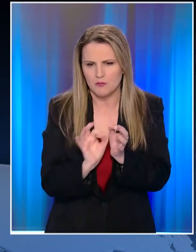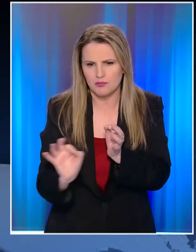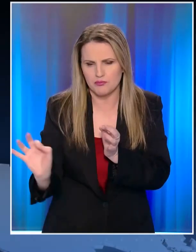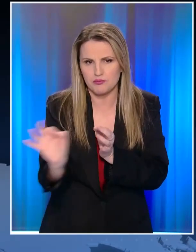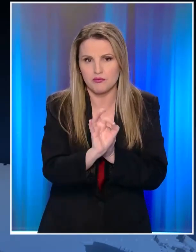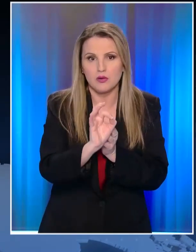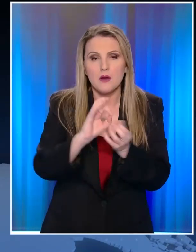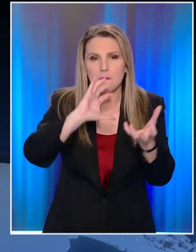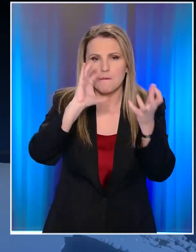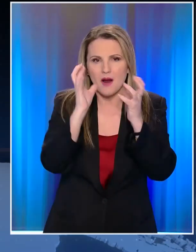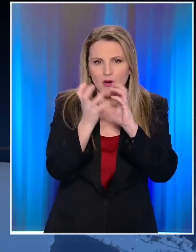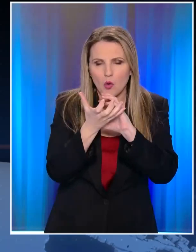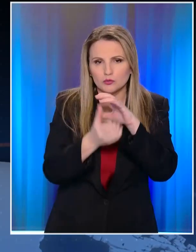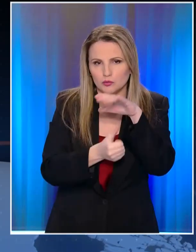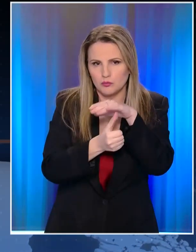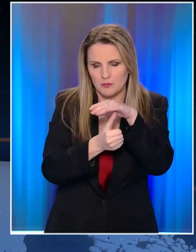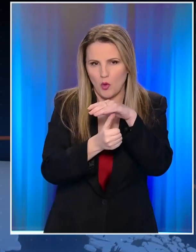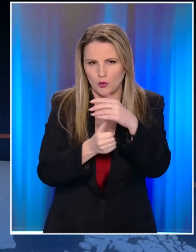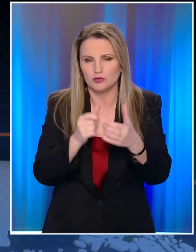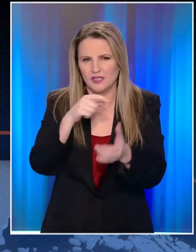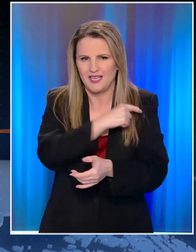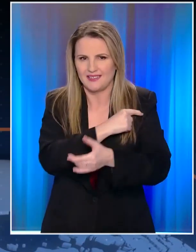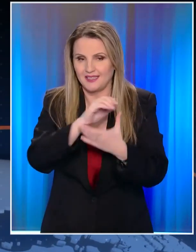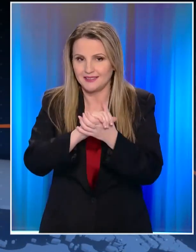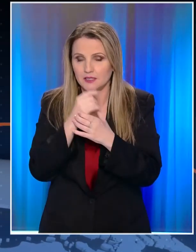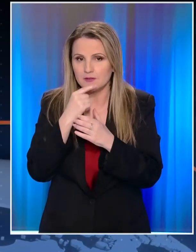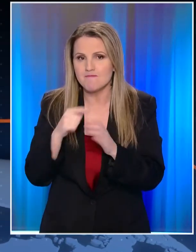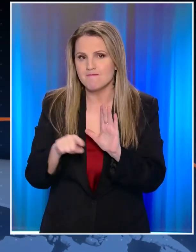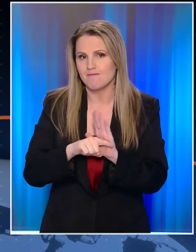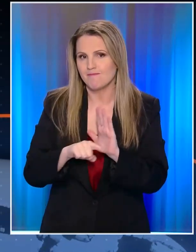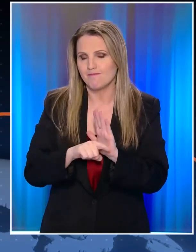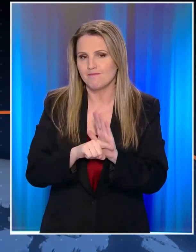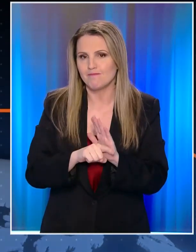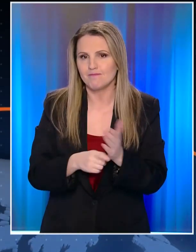Επιστημονική Κοινότητα με τον πρόεδρο της Παγκόσμιας Ιαντρικής Ένωσης να εμφανίζεται απεσιόδοξος.